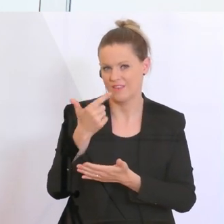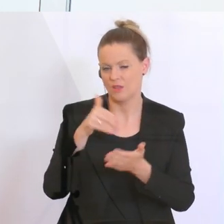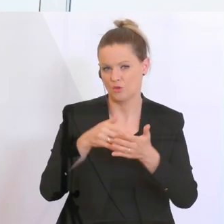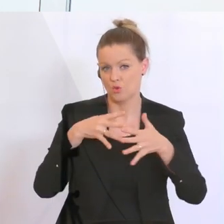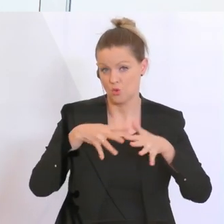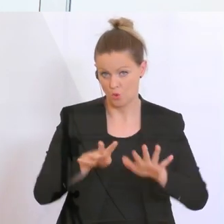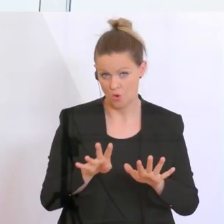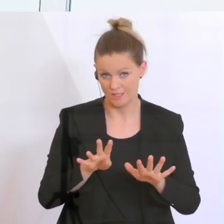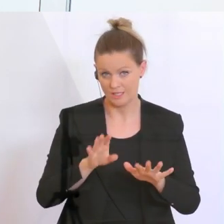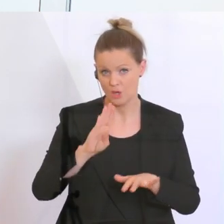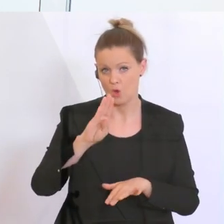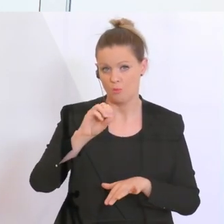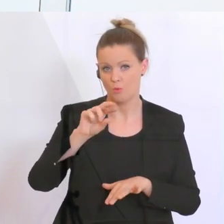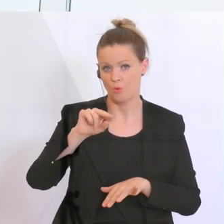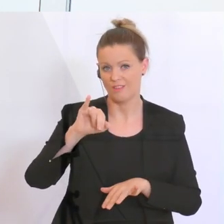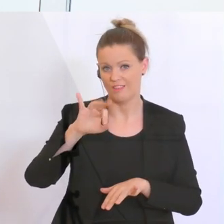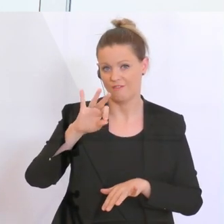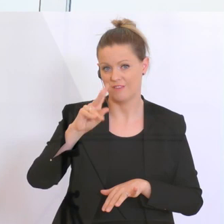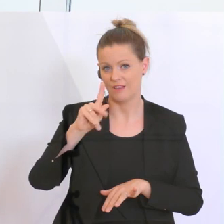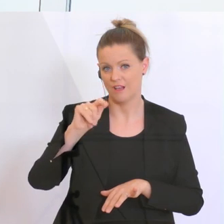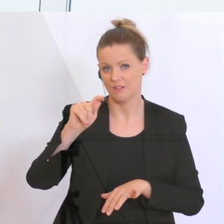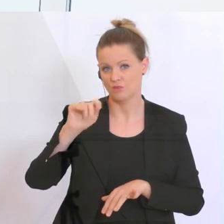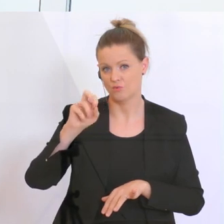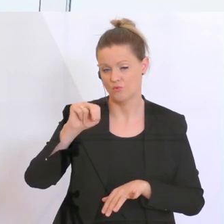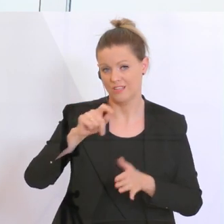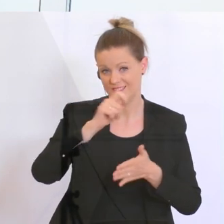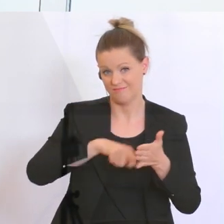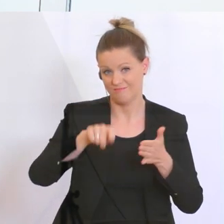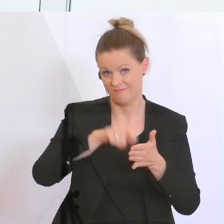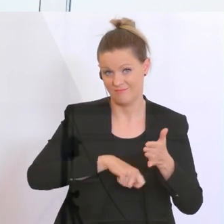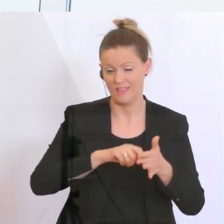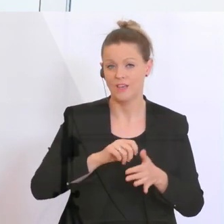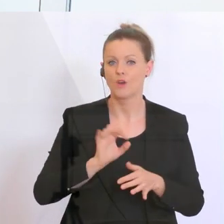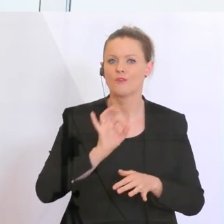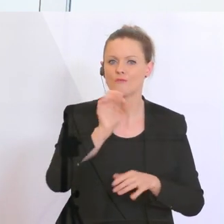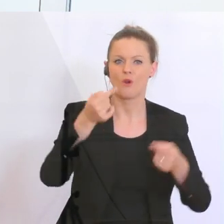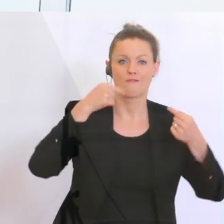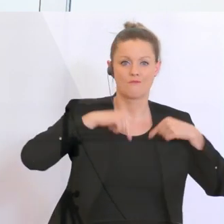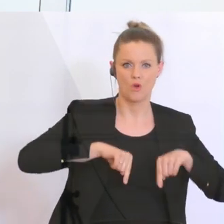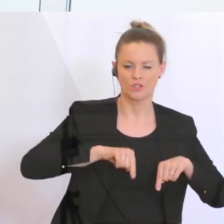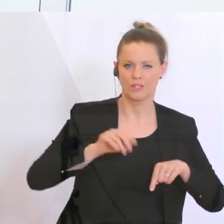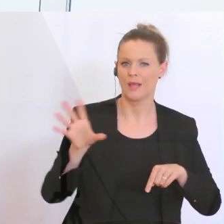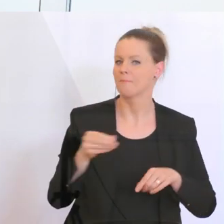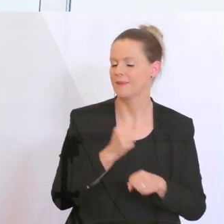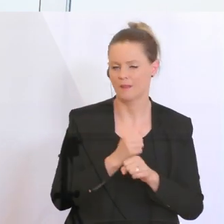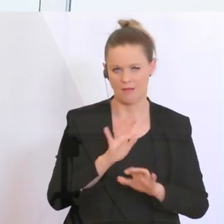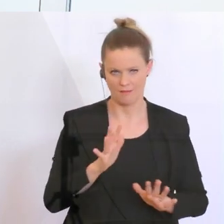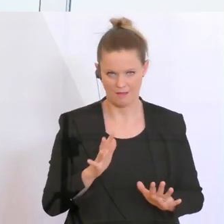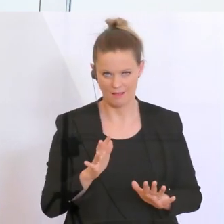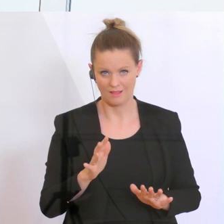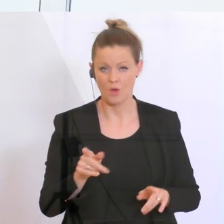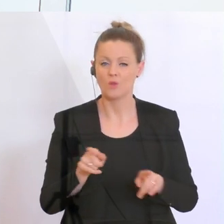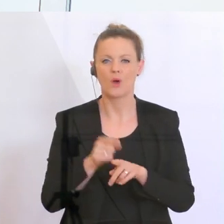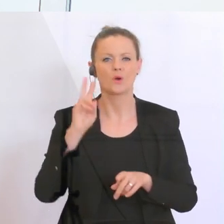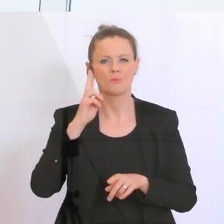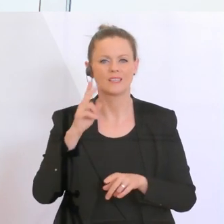Bonifikationen entweder ganz gestrichen werden, allerdings nur für die Vorstände, nicht für die Mitarbeiter. Und man auch über Überlegung ist,